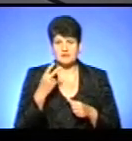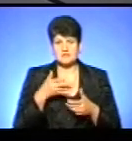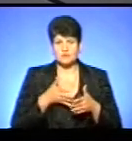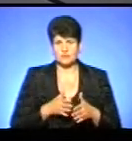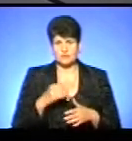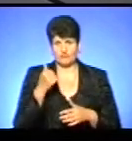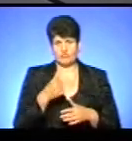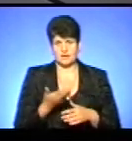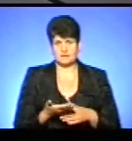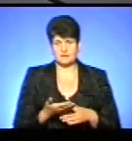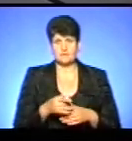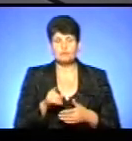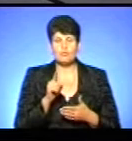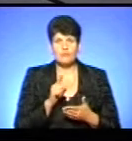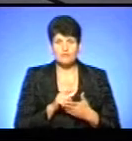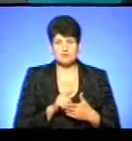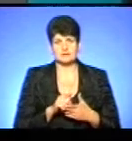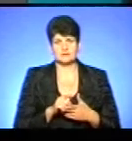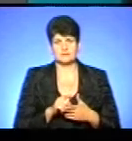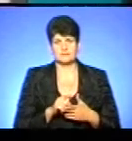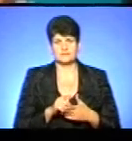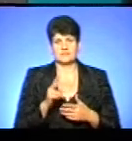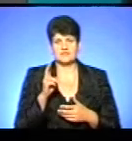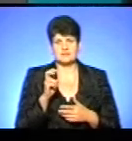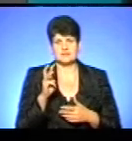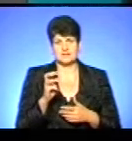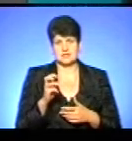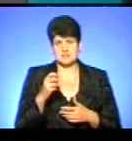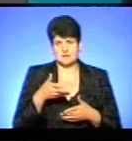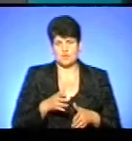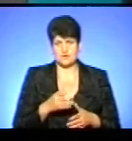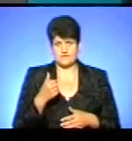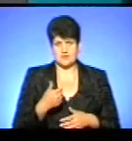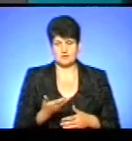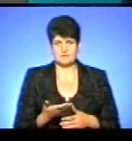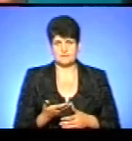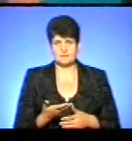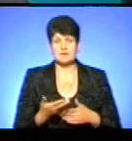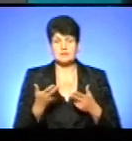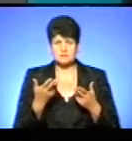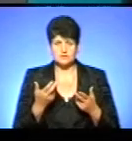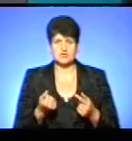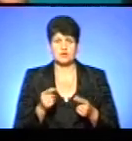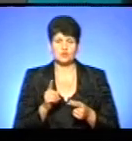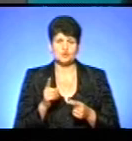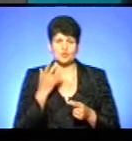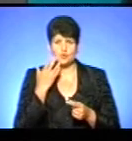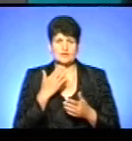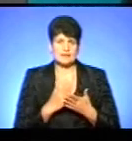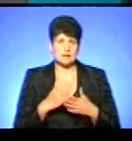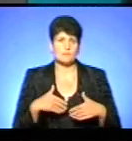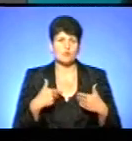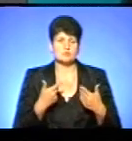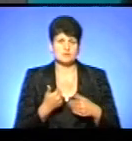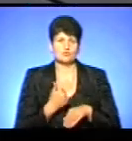рік. Він має їх, щоб у них було мінімум 200-300 пологів. І, звичайно, коли йде пропозиція